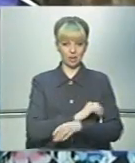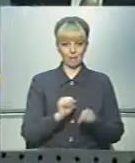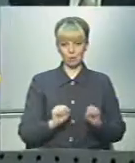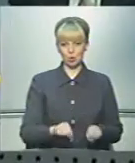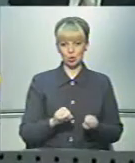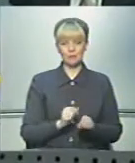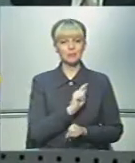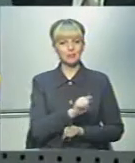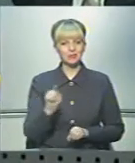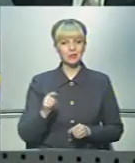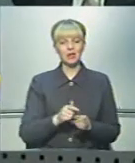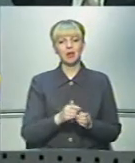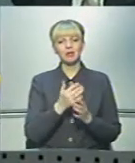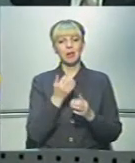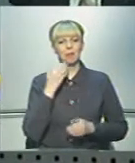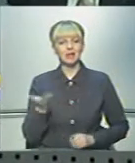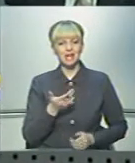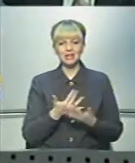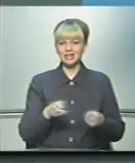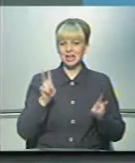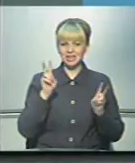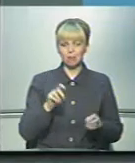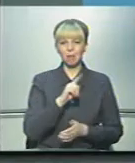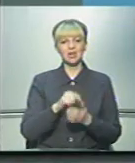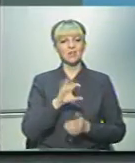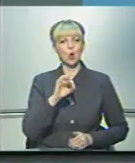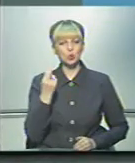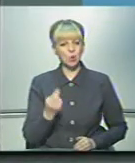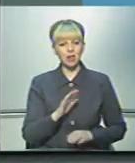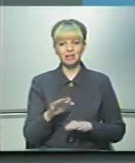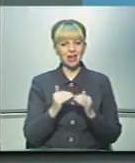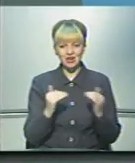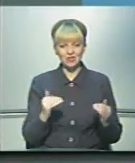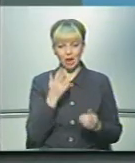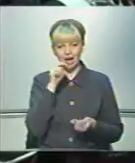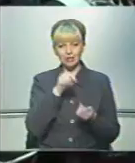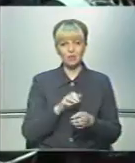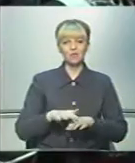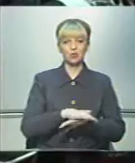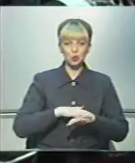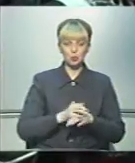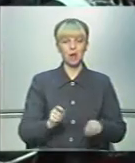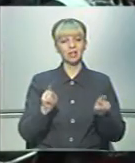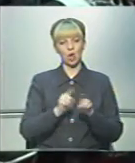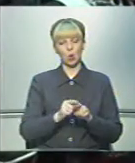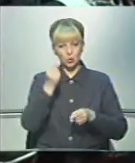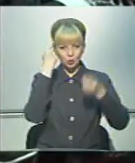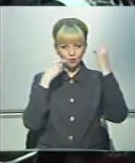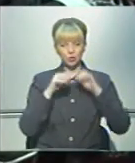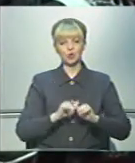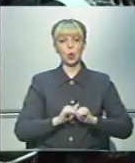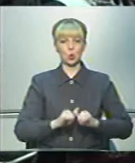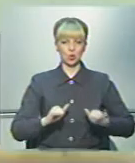можливостями. Для них цілий блок лекцій різної тематики – питання соціальної нерівності, адаптації в суспільстві, а також творчого